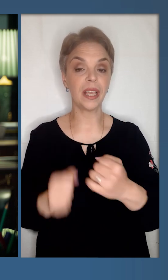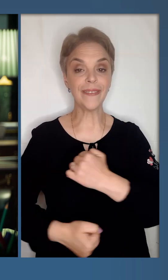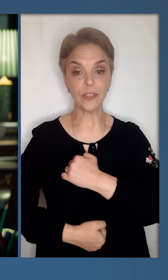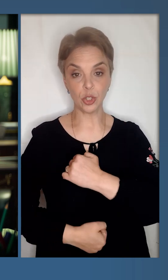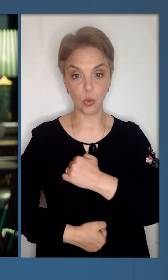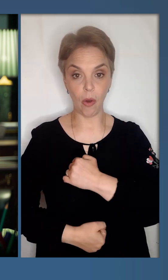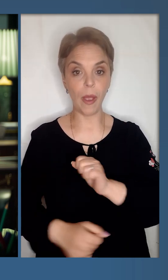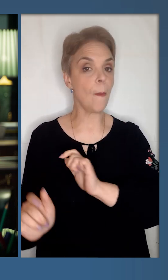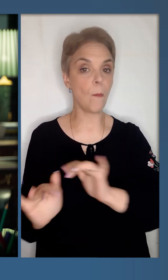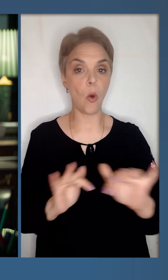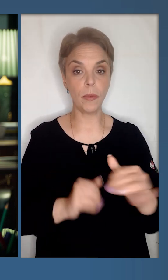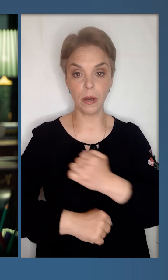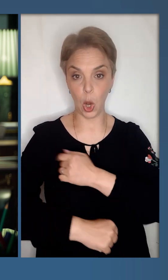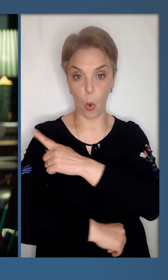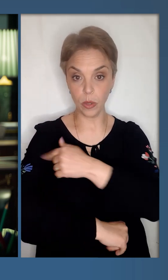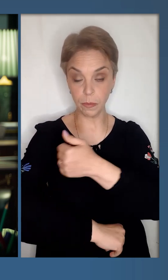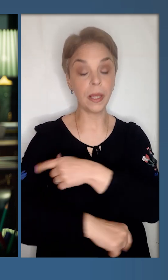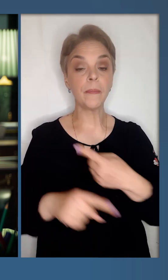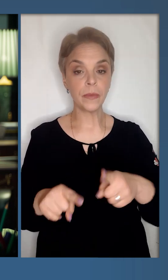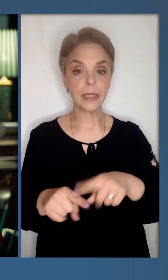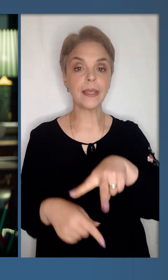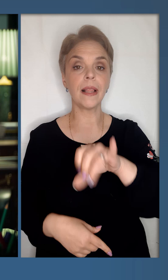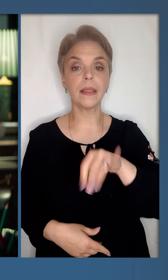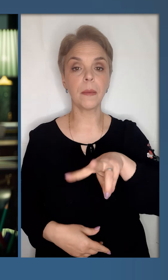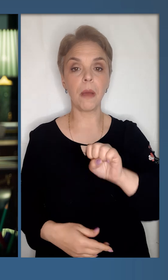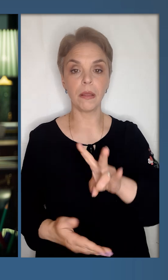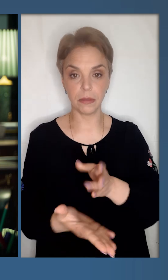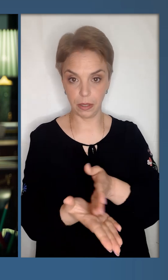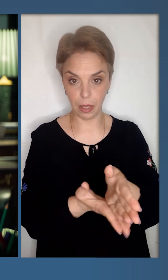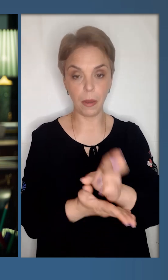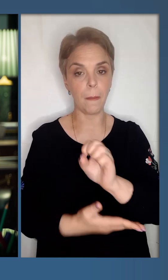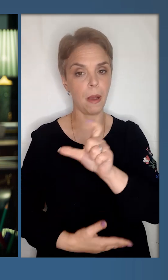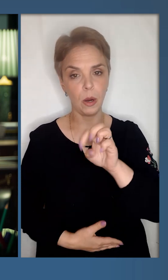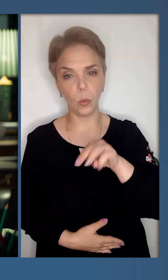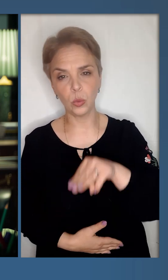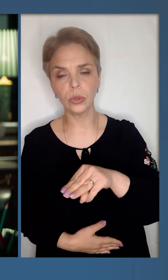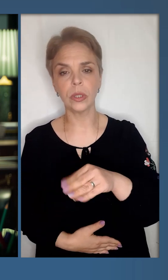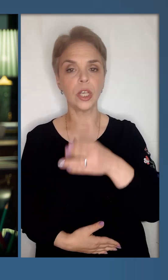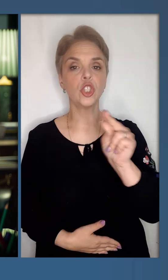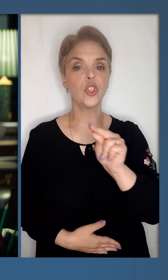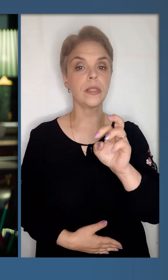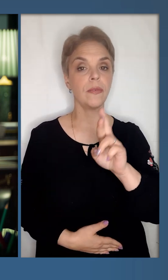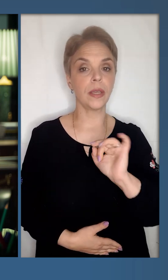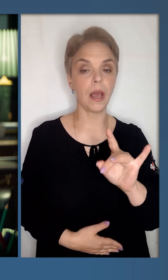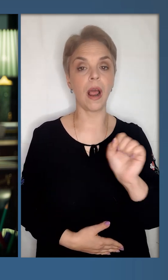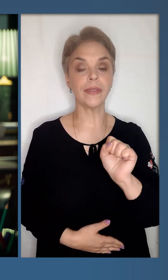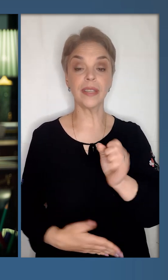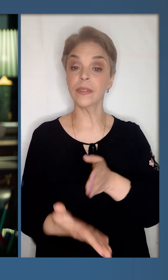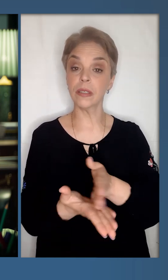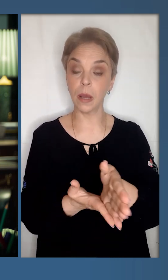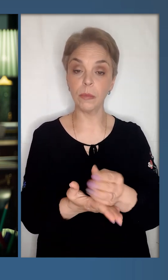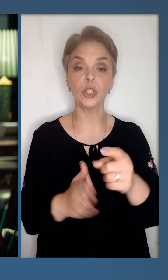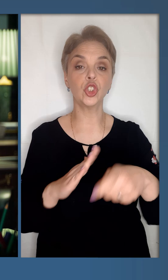-й військовий мобільний госпіталь – це Лиманський напрямок, Бахмут, Часів'яр,